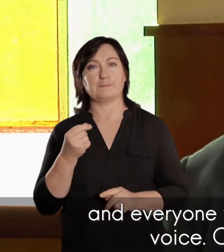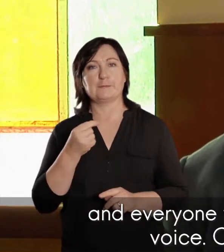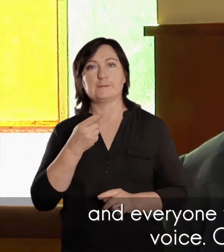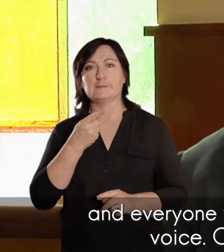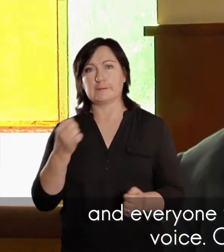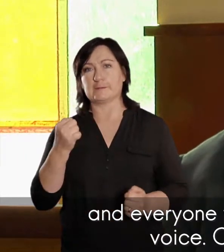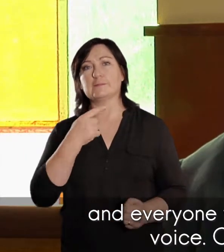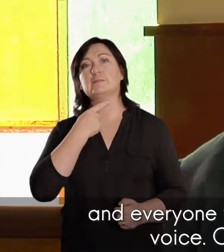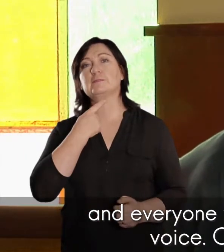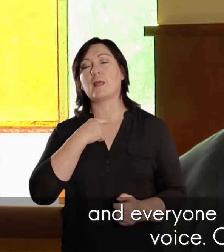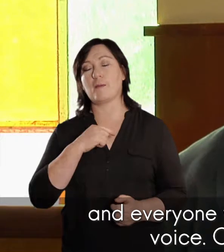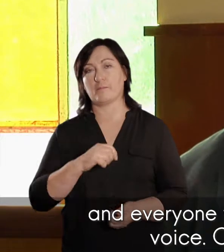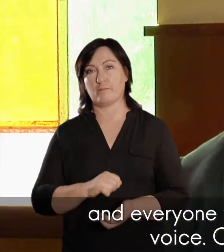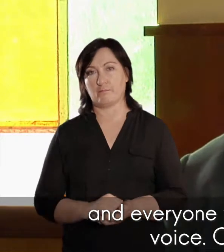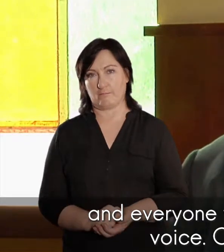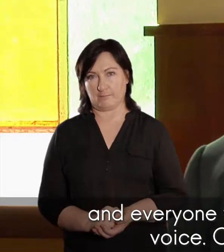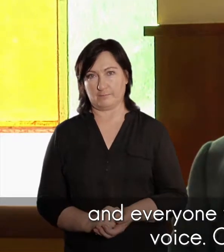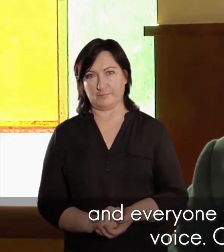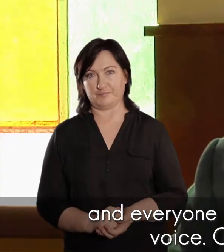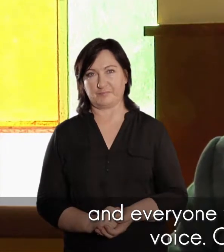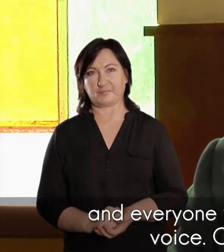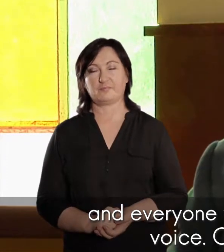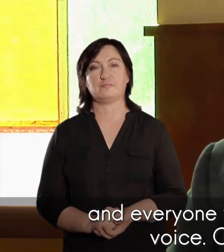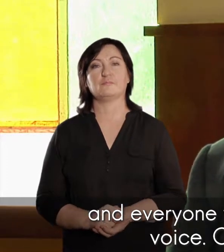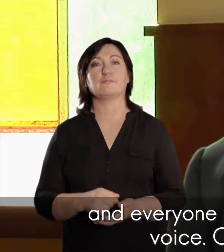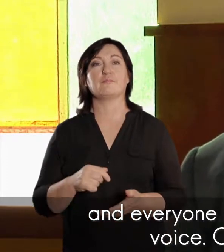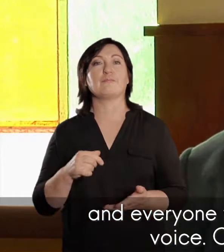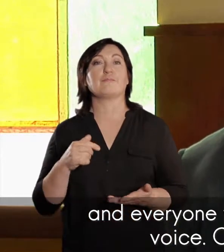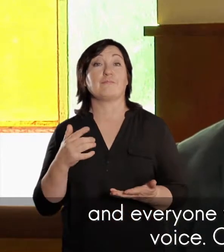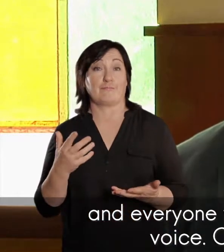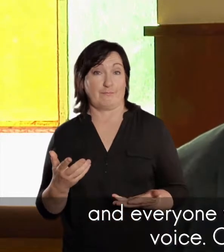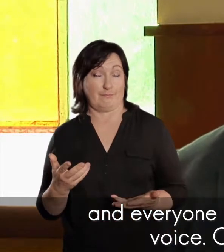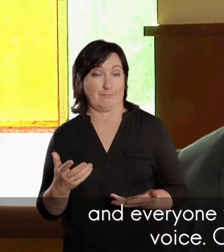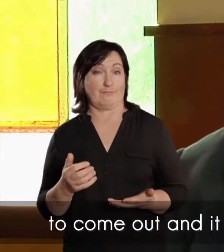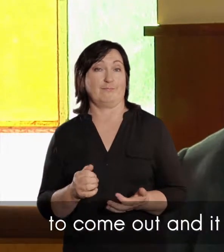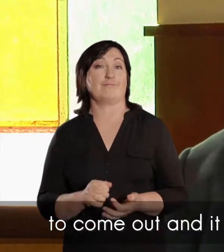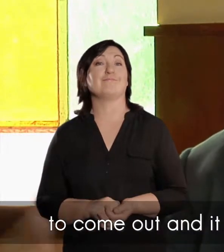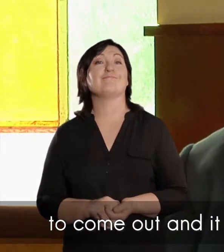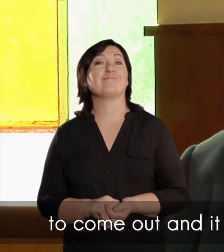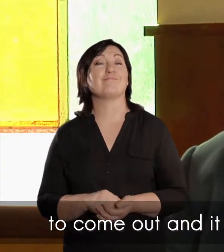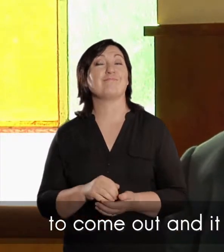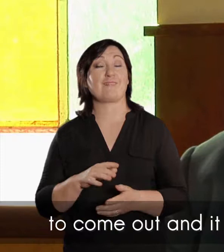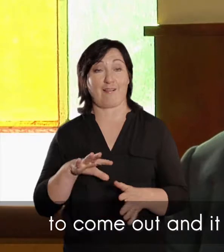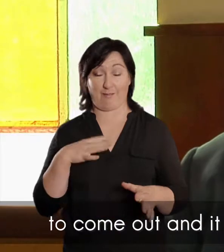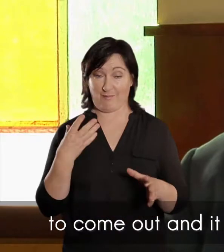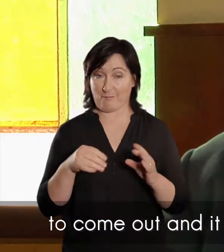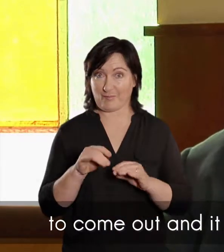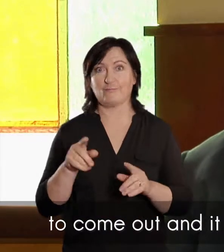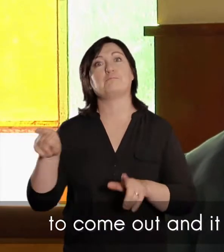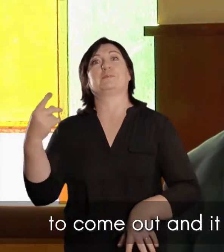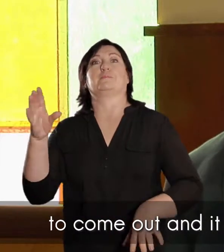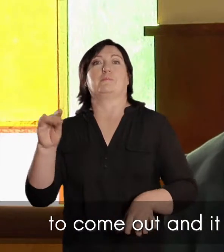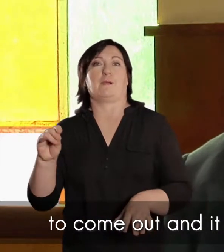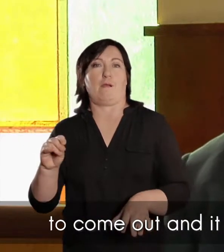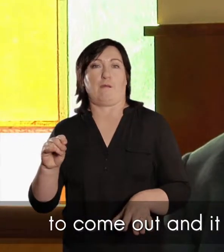hy diep stem, skerp stem, en mens kan ampel sê, dat hy loesaka stem, om uit te kom. En, hy het